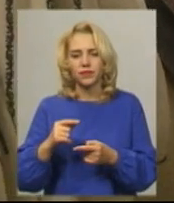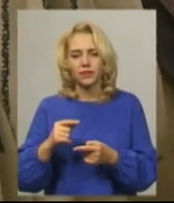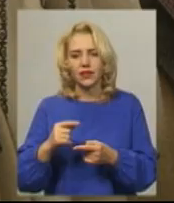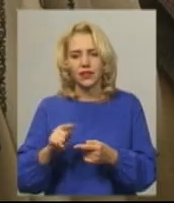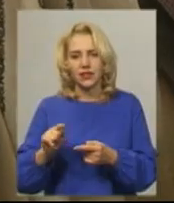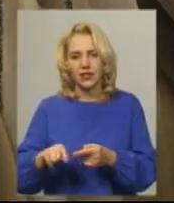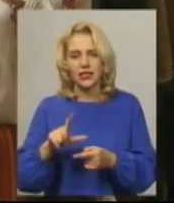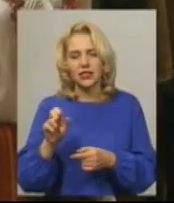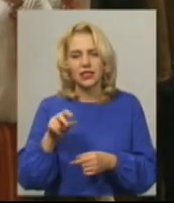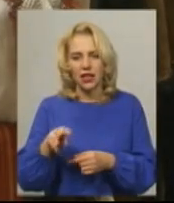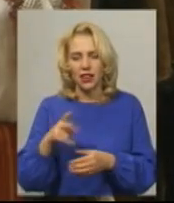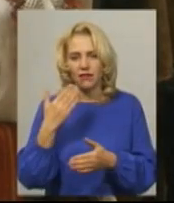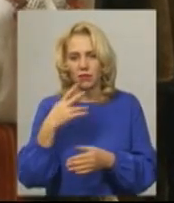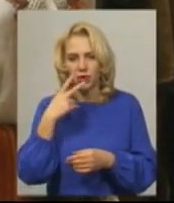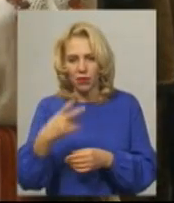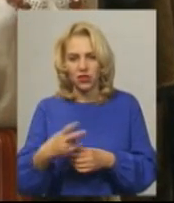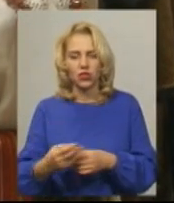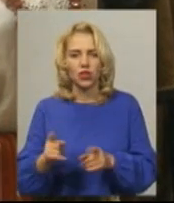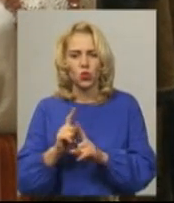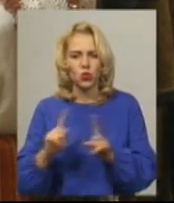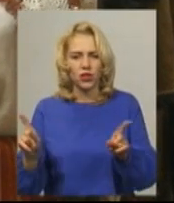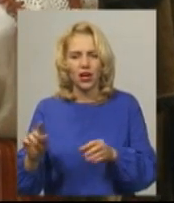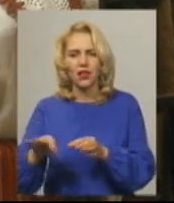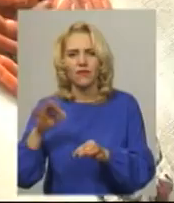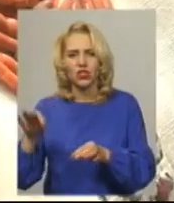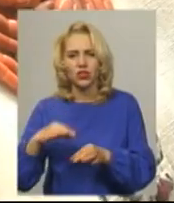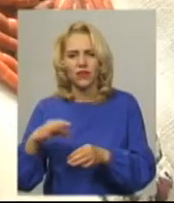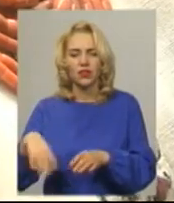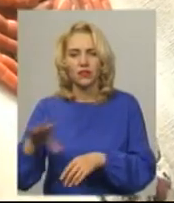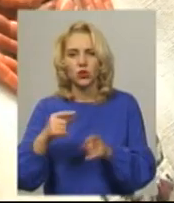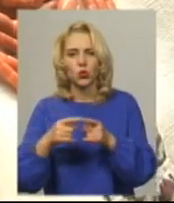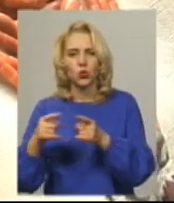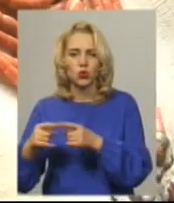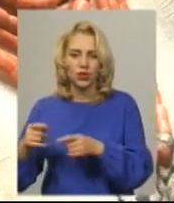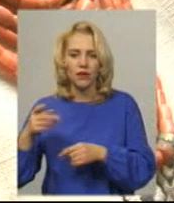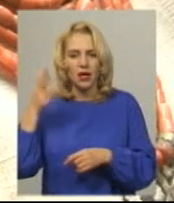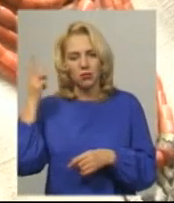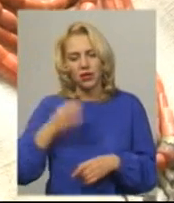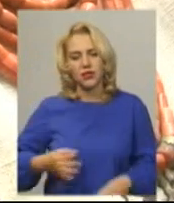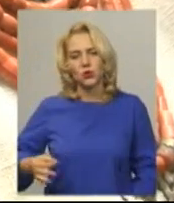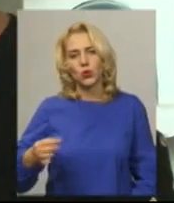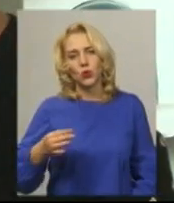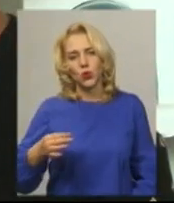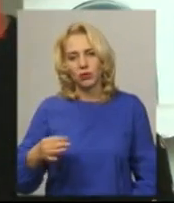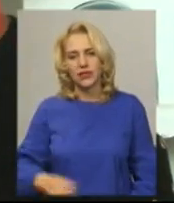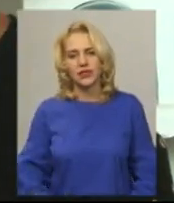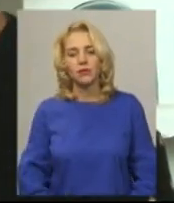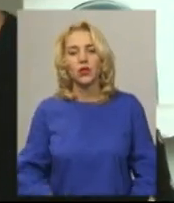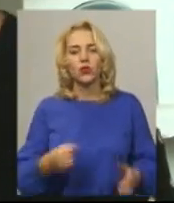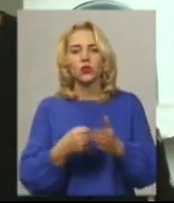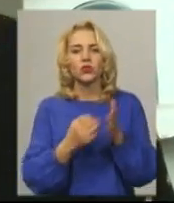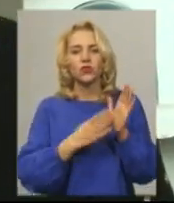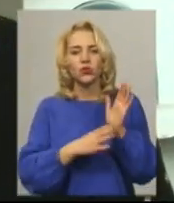в цій залі ви побачите унікальні вишиванки зі всіх куточків Хмельницької області». Тетяна Смолій додає, до 90